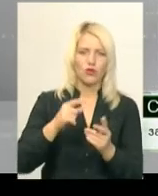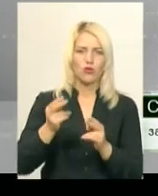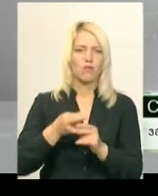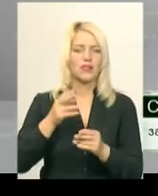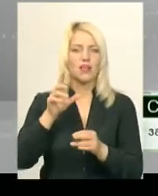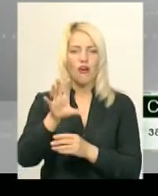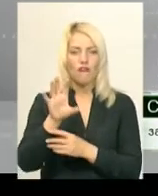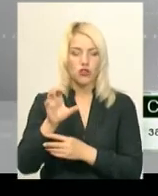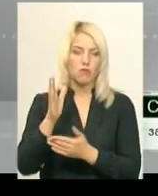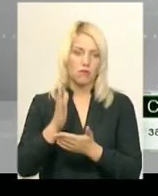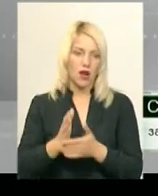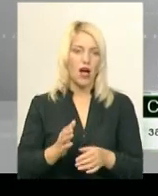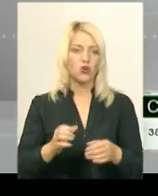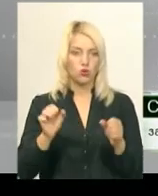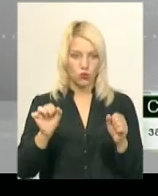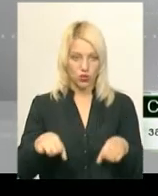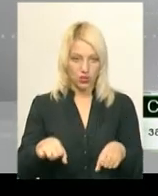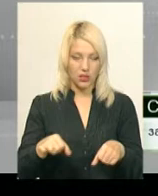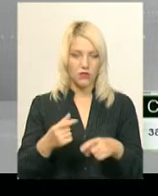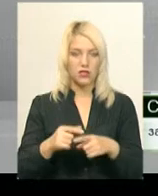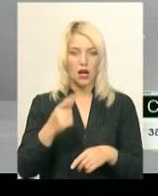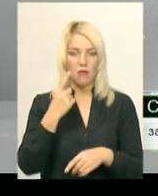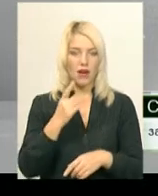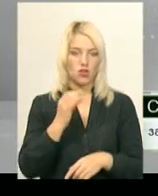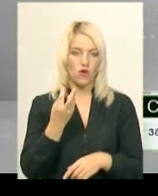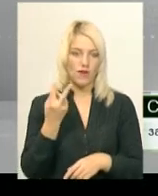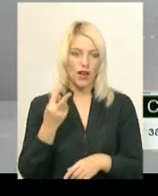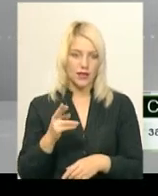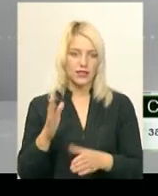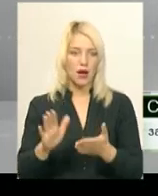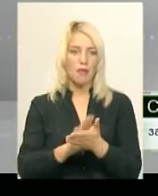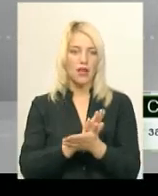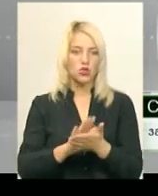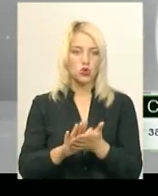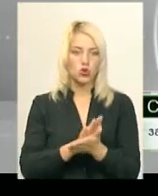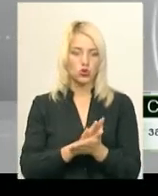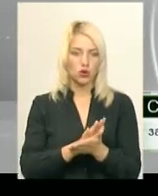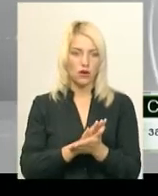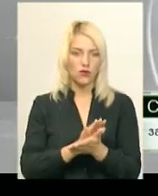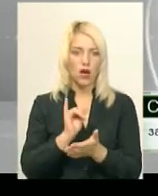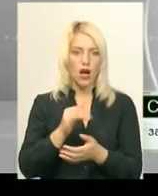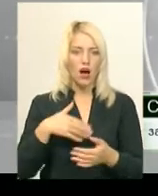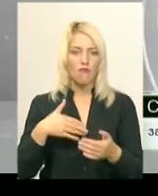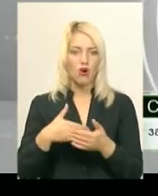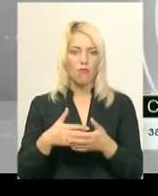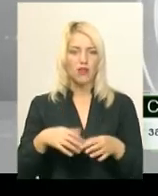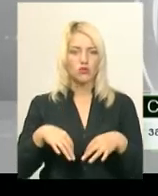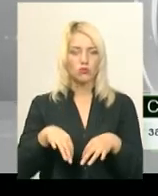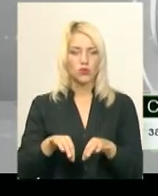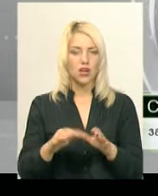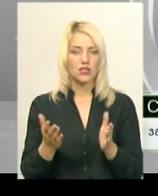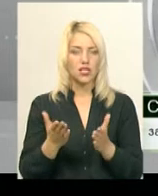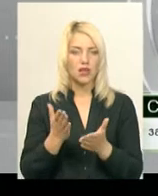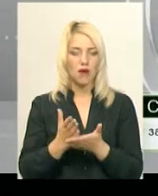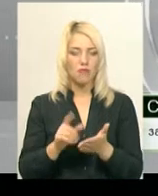мають можливість на увесь навчальний рік, з 1 вересня, безкоштовно в громадському транспорті, який